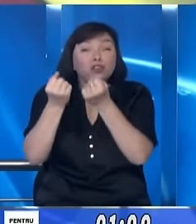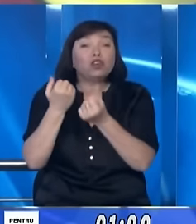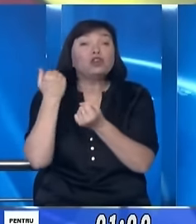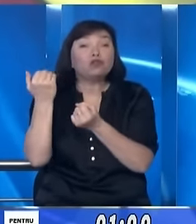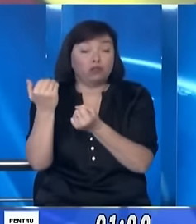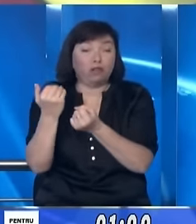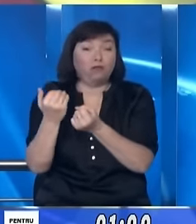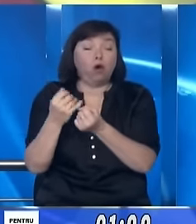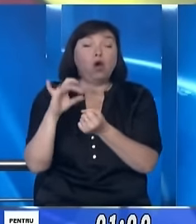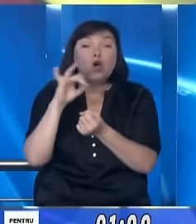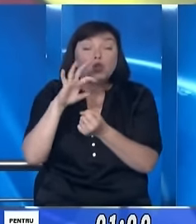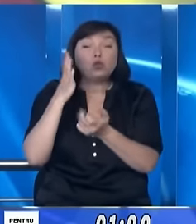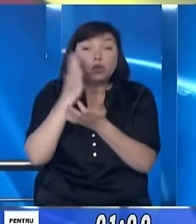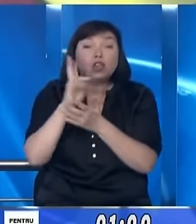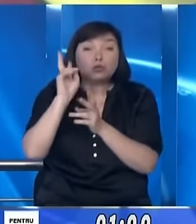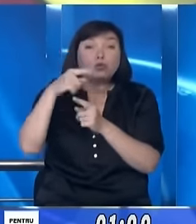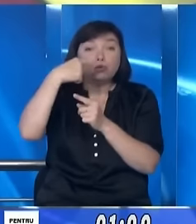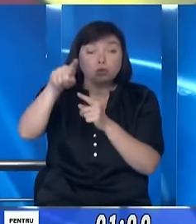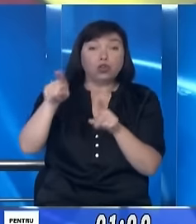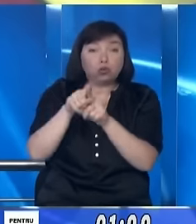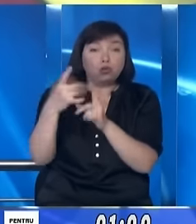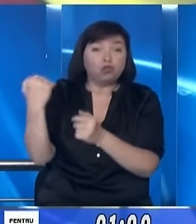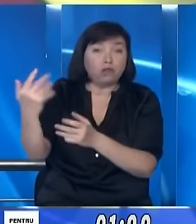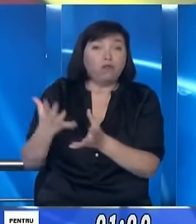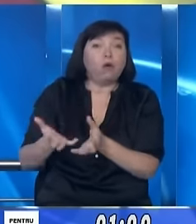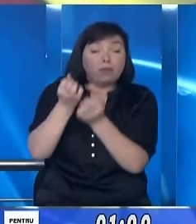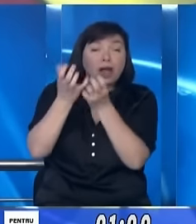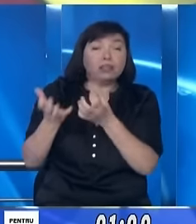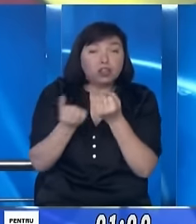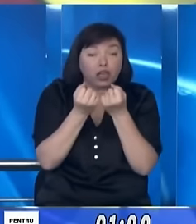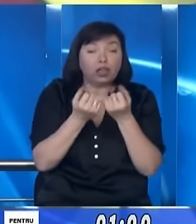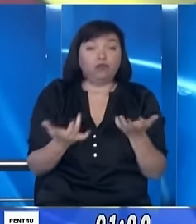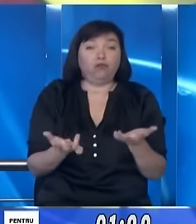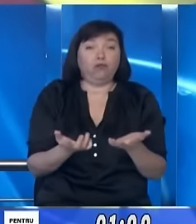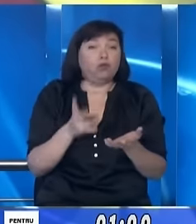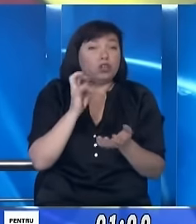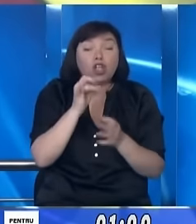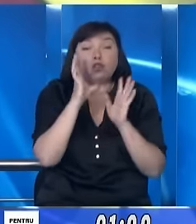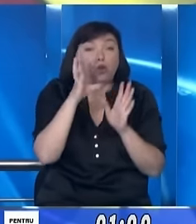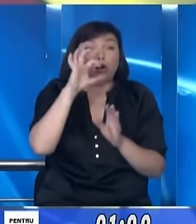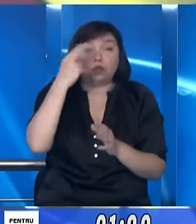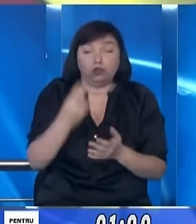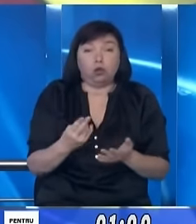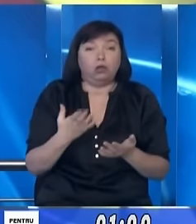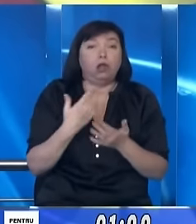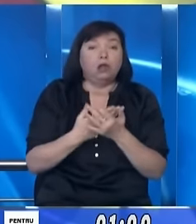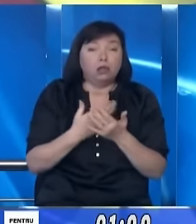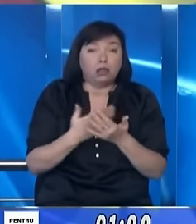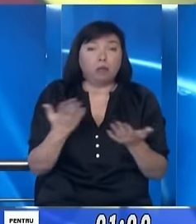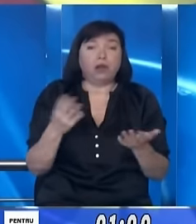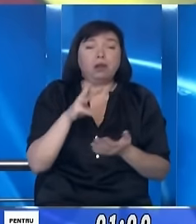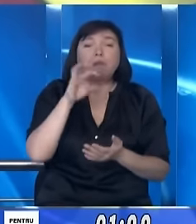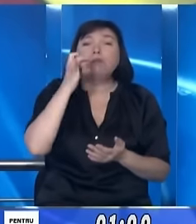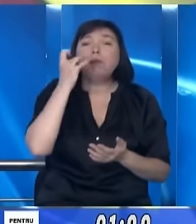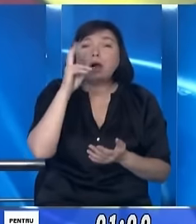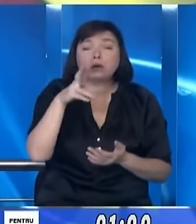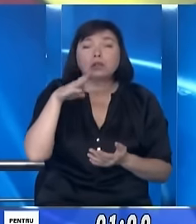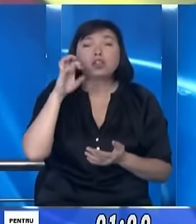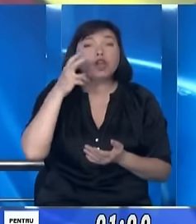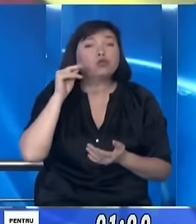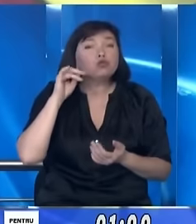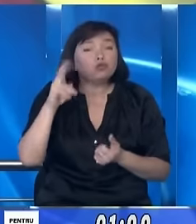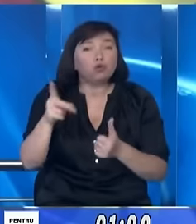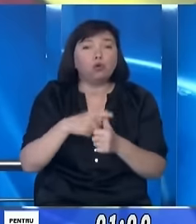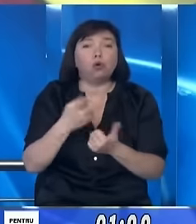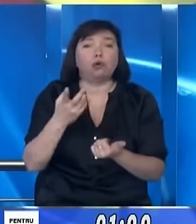concurenți electorali care sunt în opoziție, cum ar fi și același domnul Marc Căciuc și